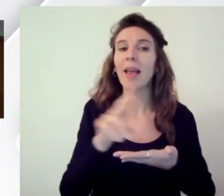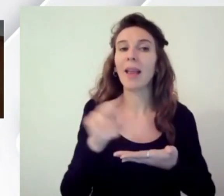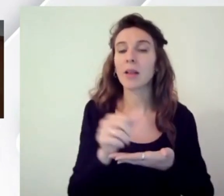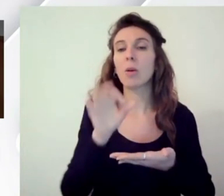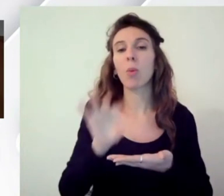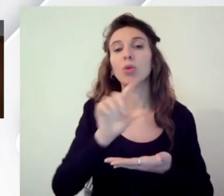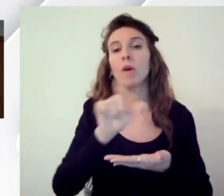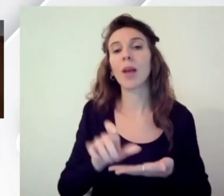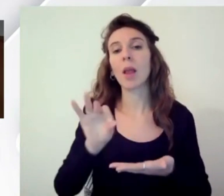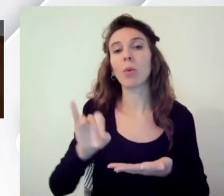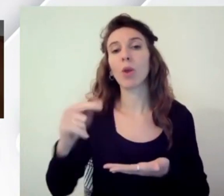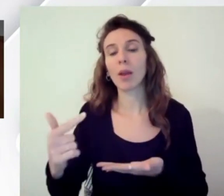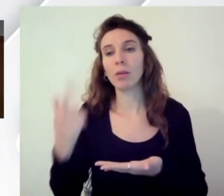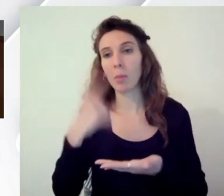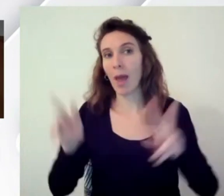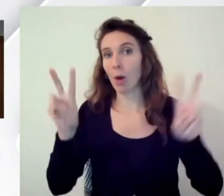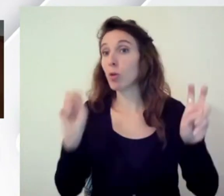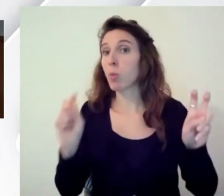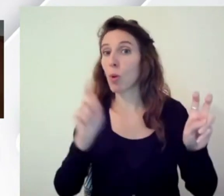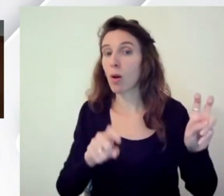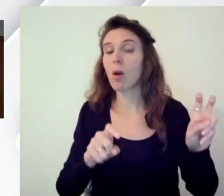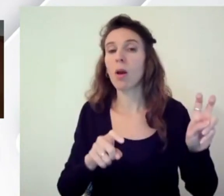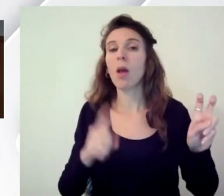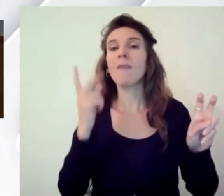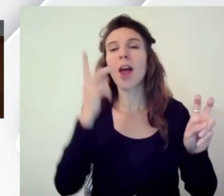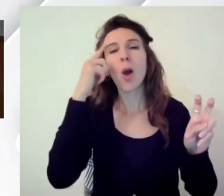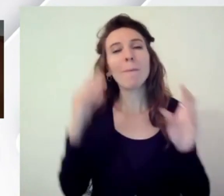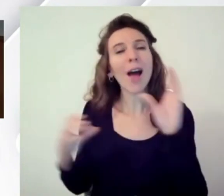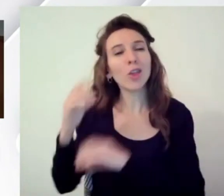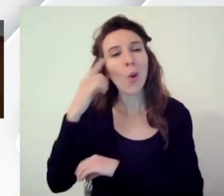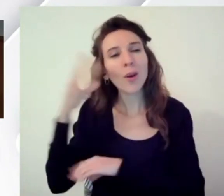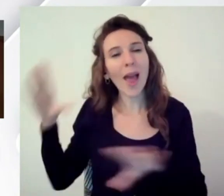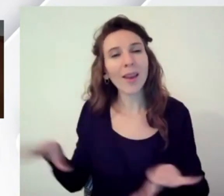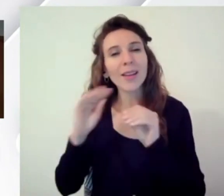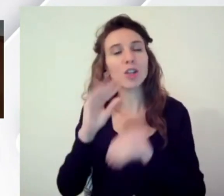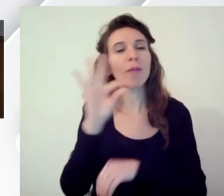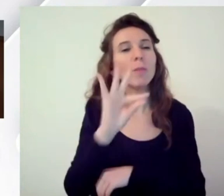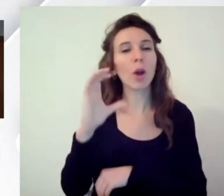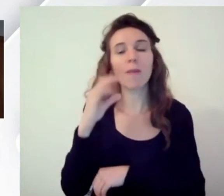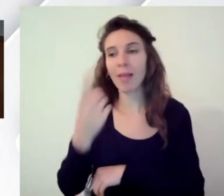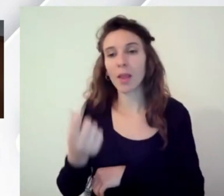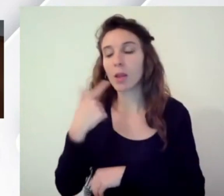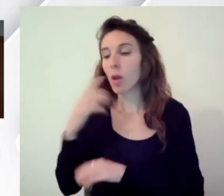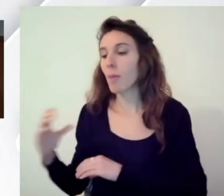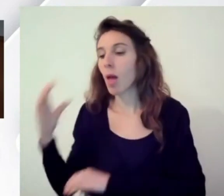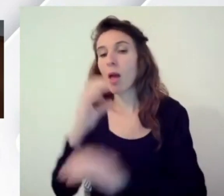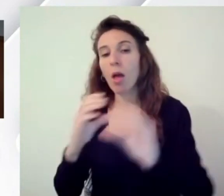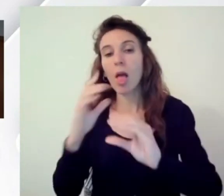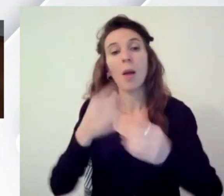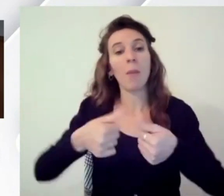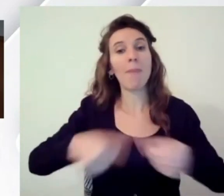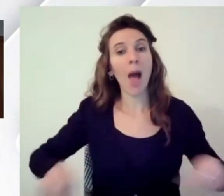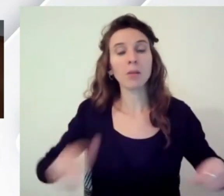di cosa sta parlando stiamo costruendo quei mattoni di cui parlava Fabrizio Caccavello quei mattoni by default accessibili per chi li usa